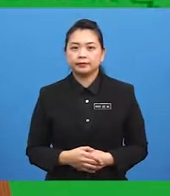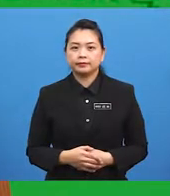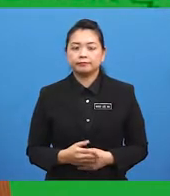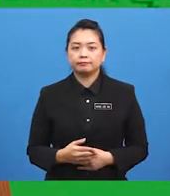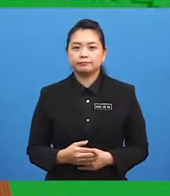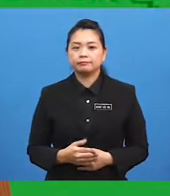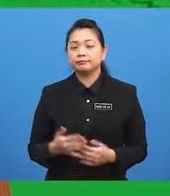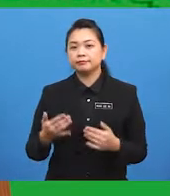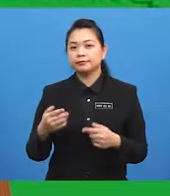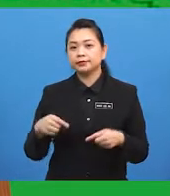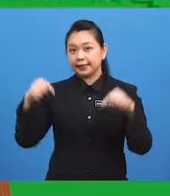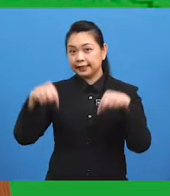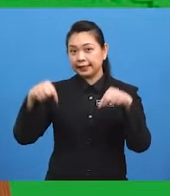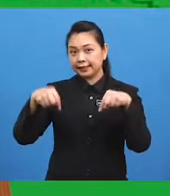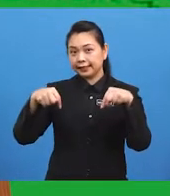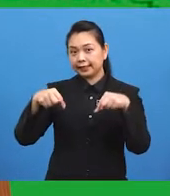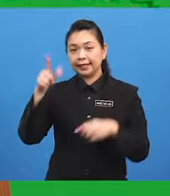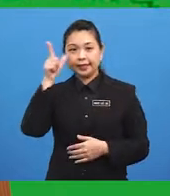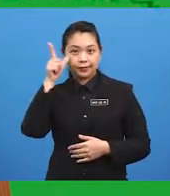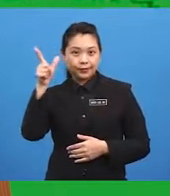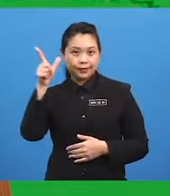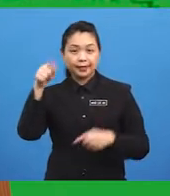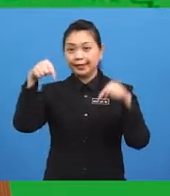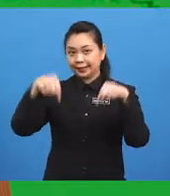Here, look over here Yolo